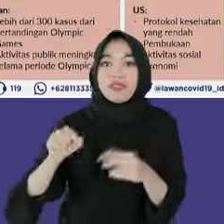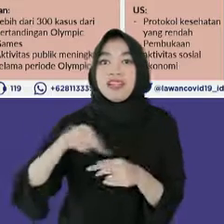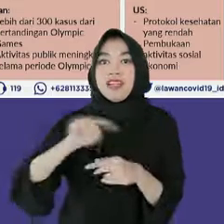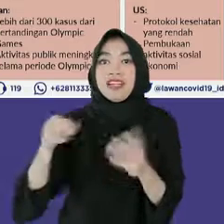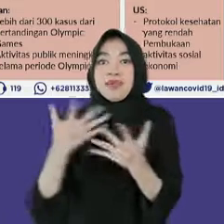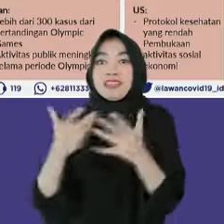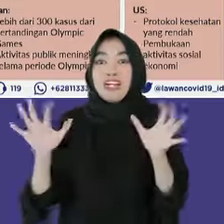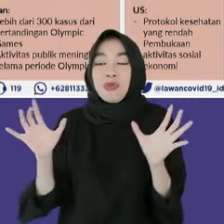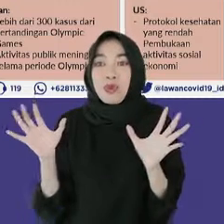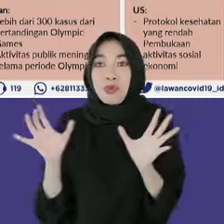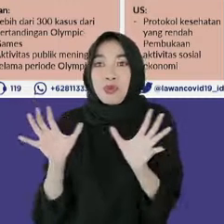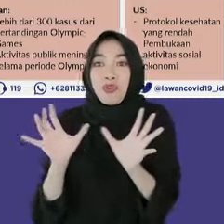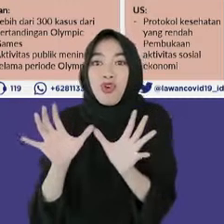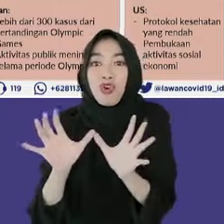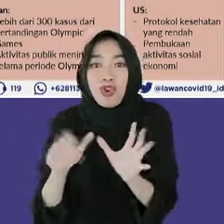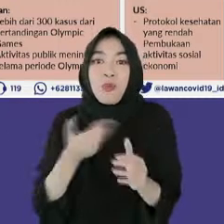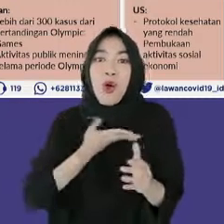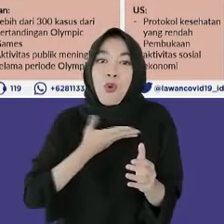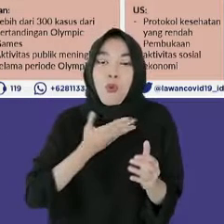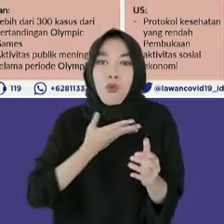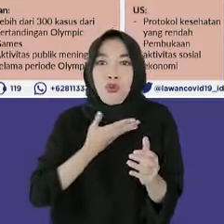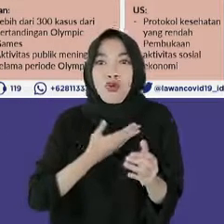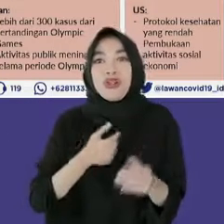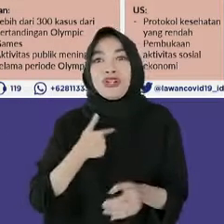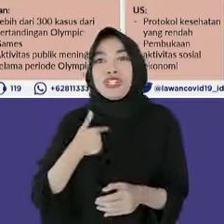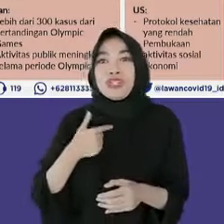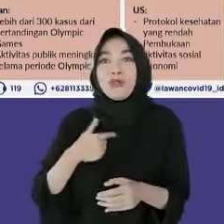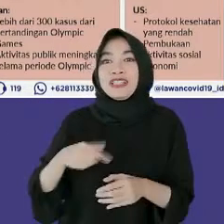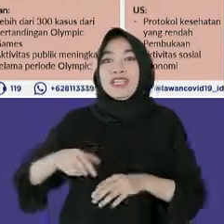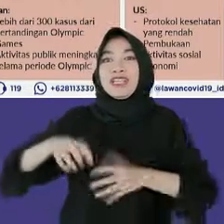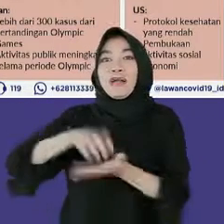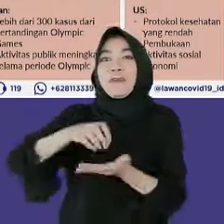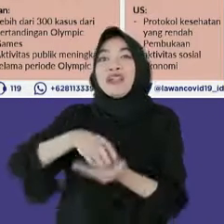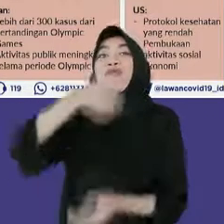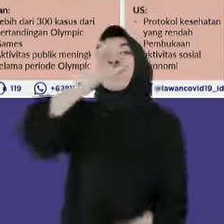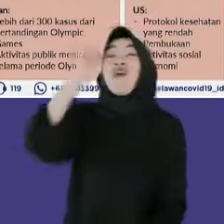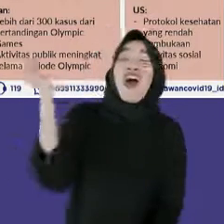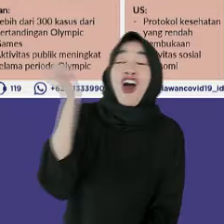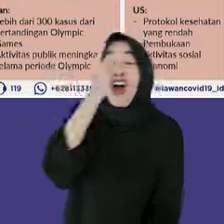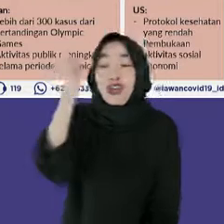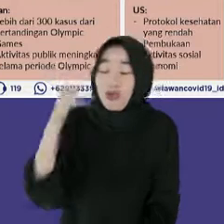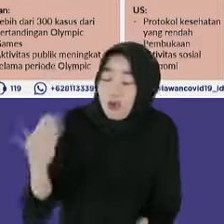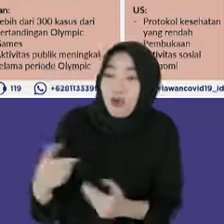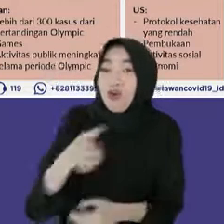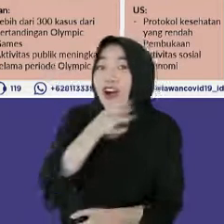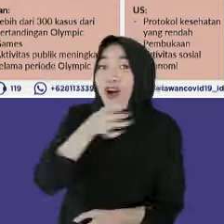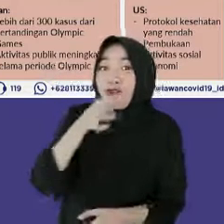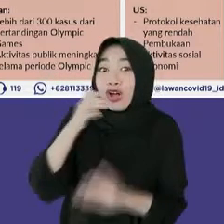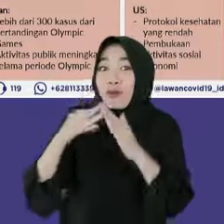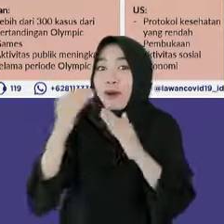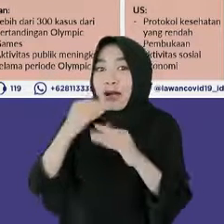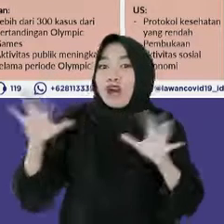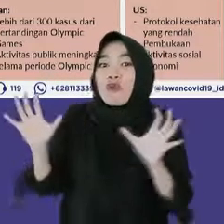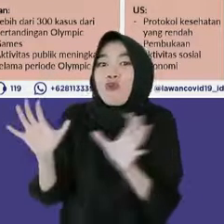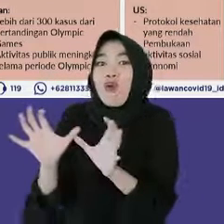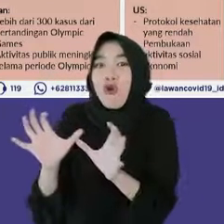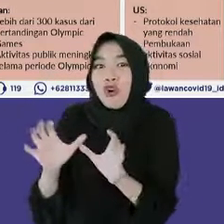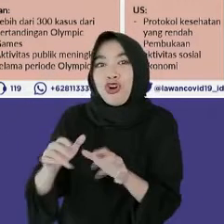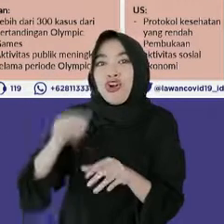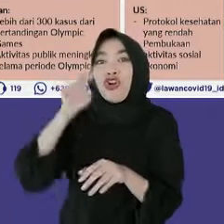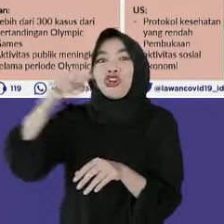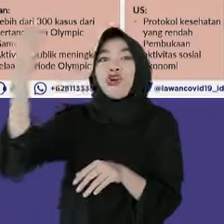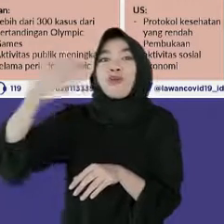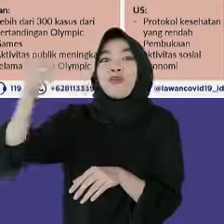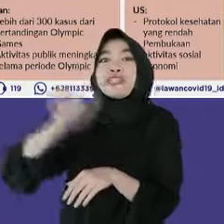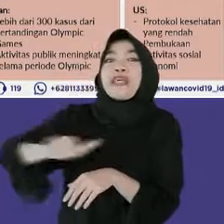cenderung berkerumun untuk menonton pertandingan bersama-sama di bar, kafe, maupun restoran. Di